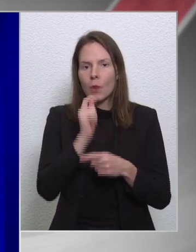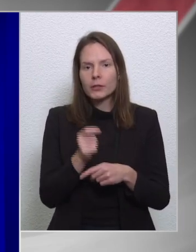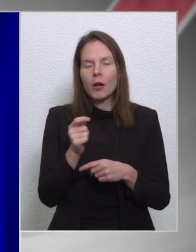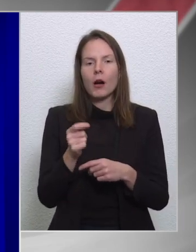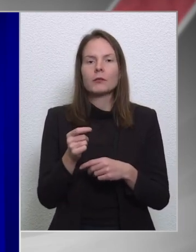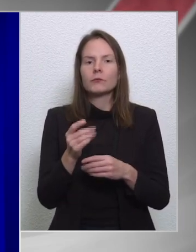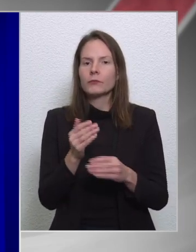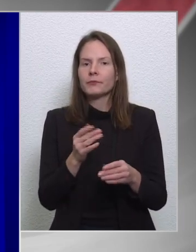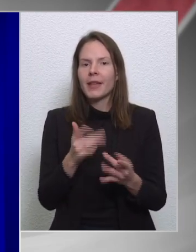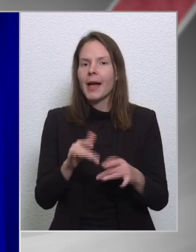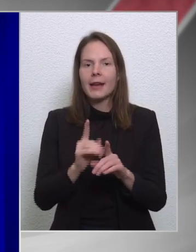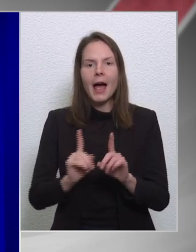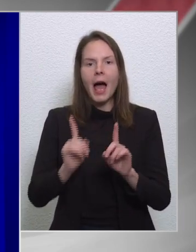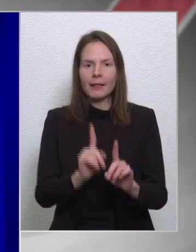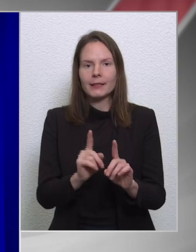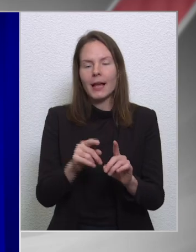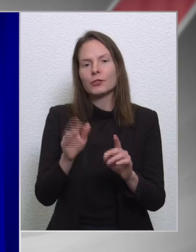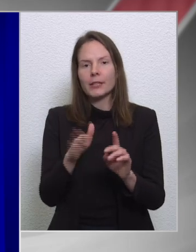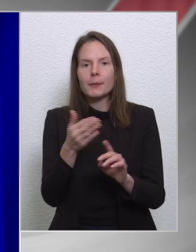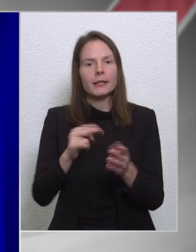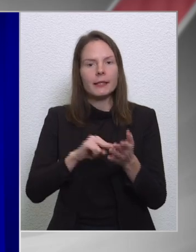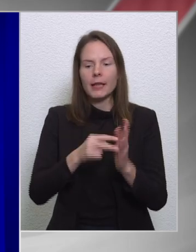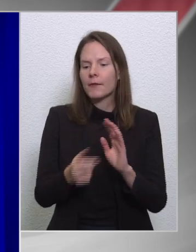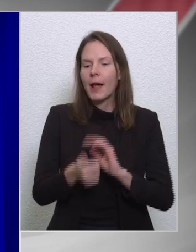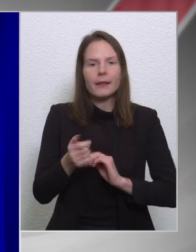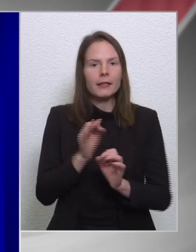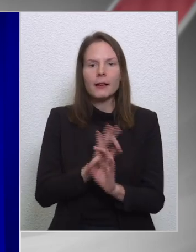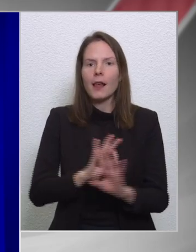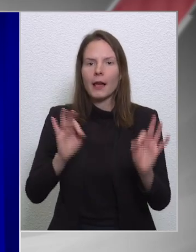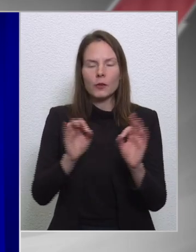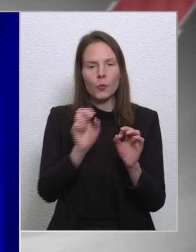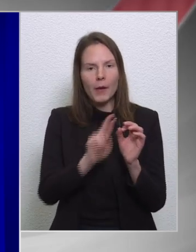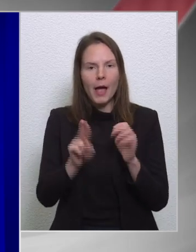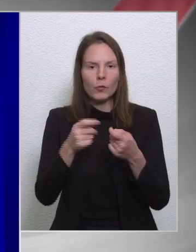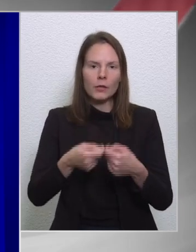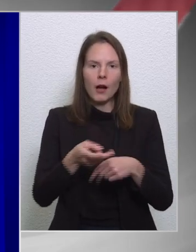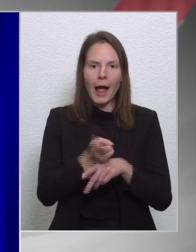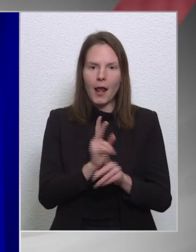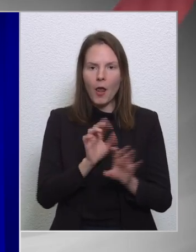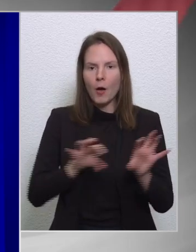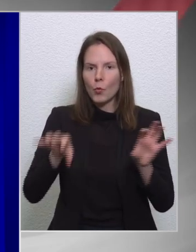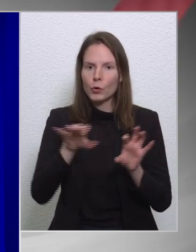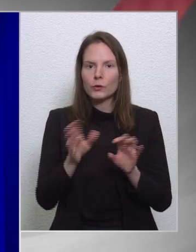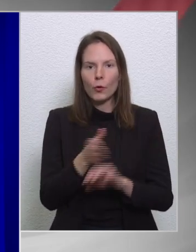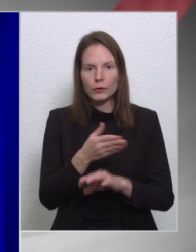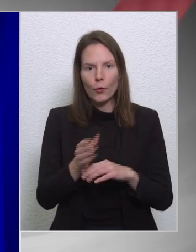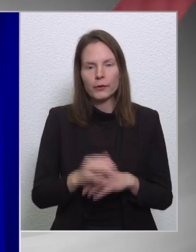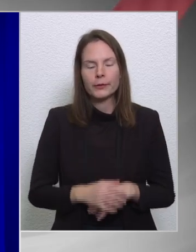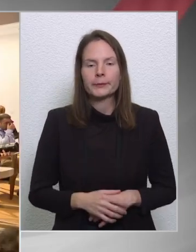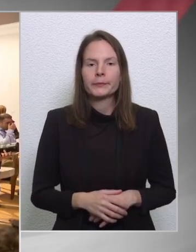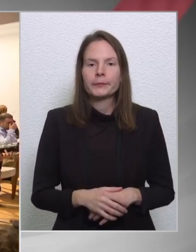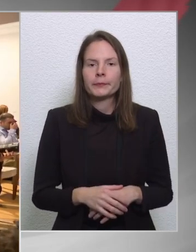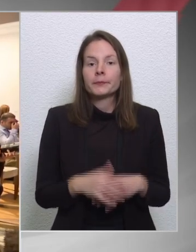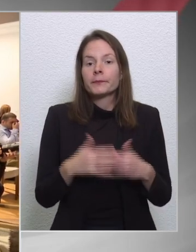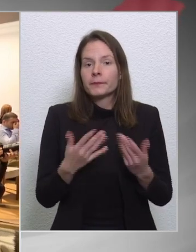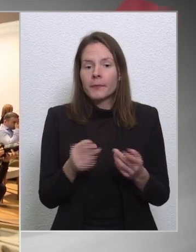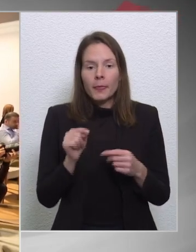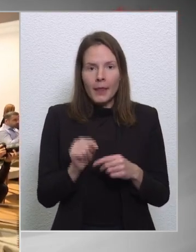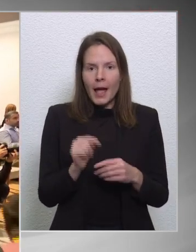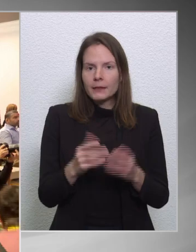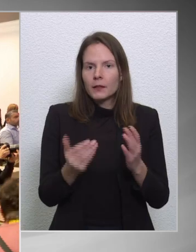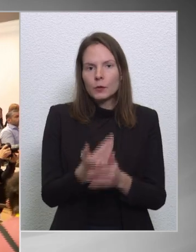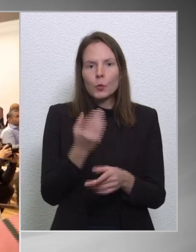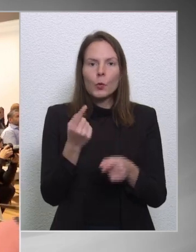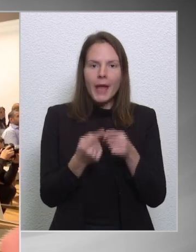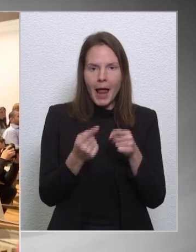nemzeti terv az egyik legjobb az Európai Unió tagállamai között, illetve az ő nemzeti terveik között. Tulajdonképpen ez az